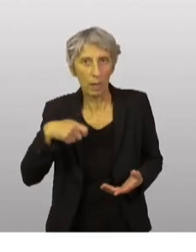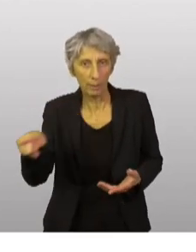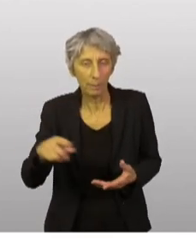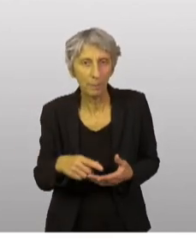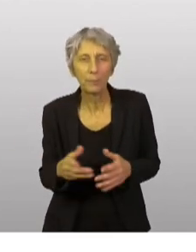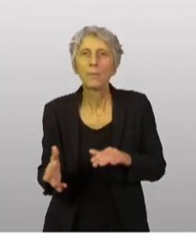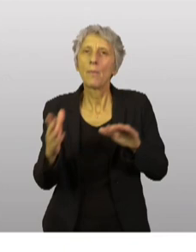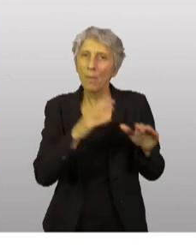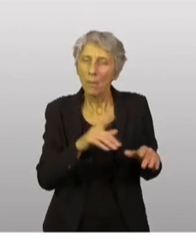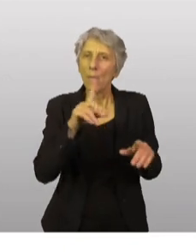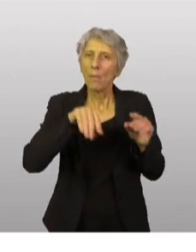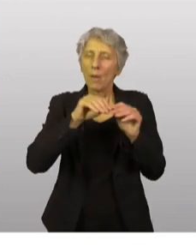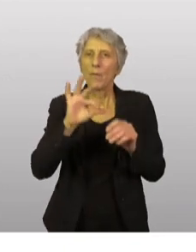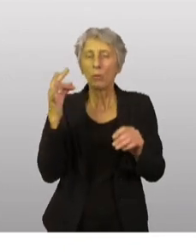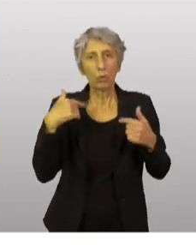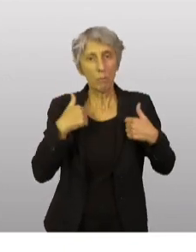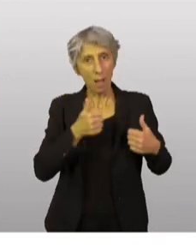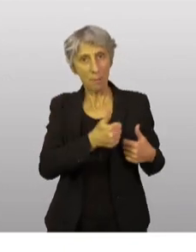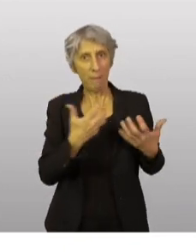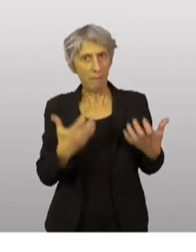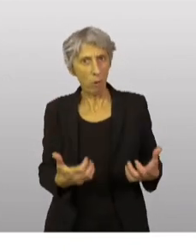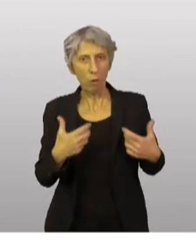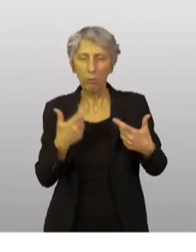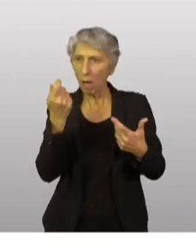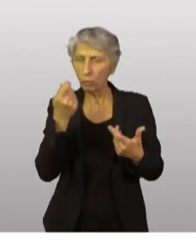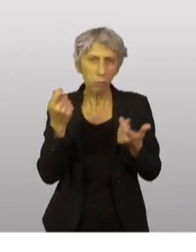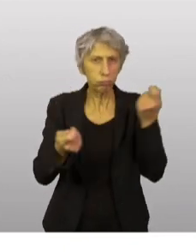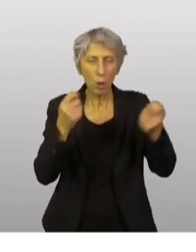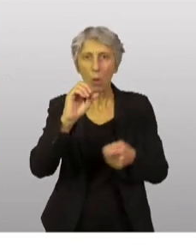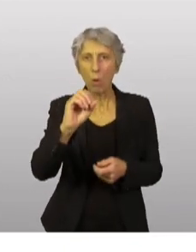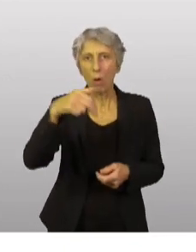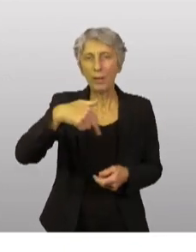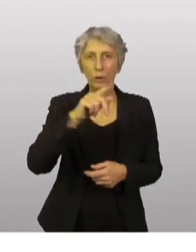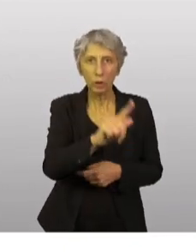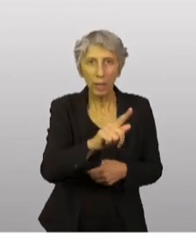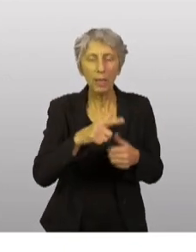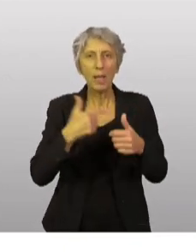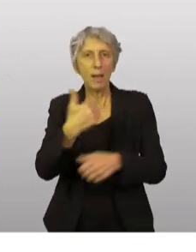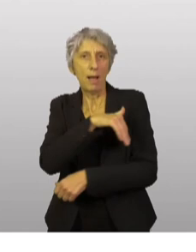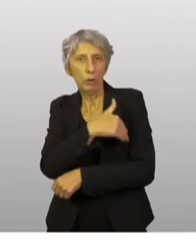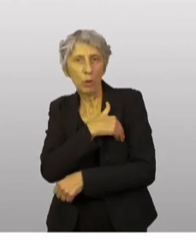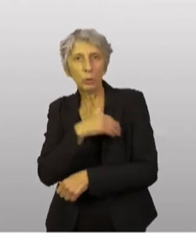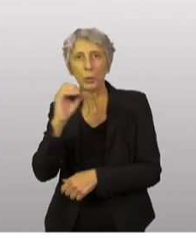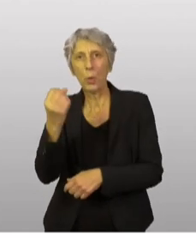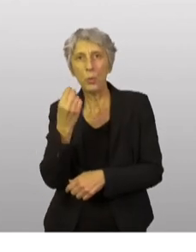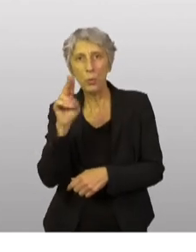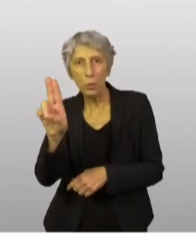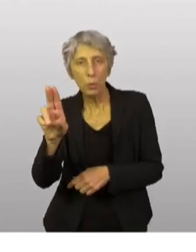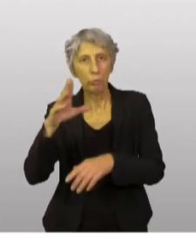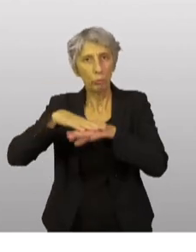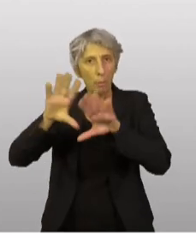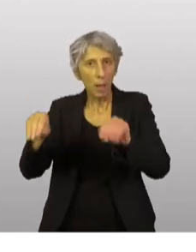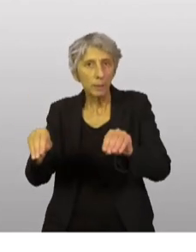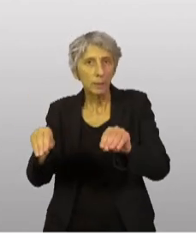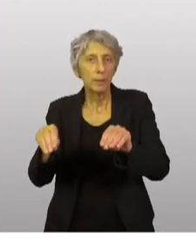aussi faire de nouvelles contributions volontaires aux ONG et aux agences onusiennes qui sont présentes en ce moment sur place et qui